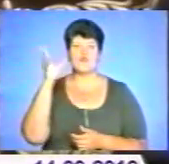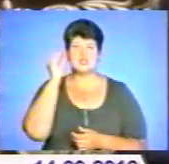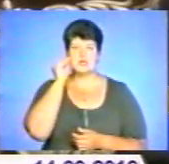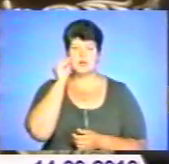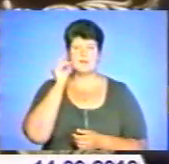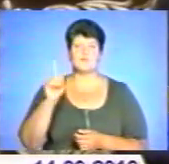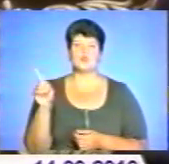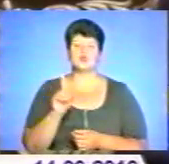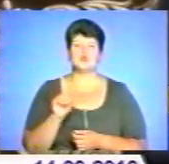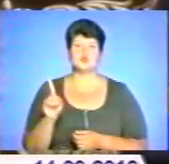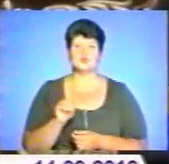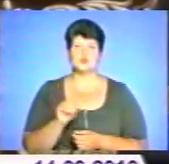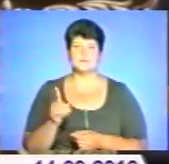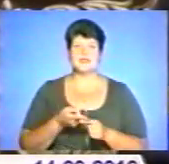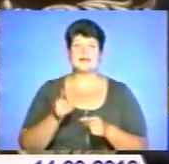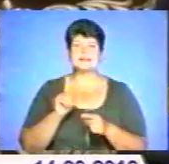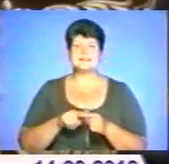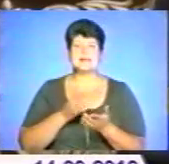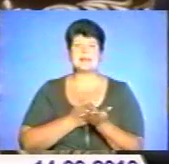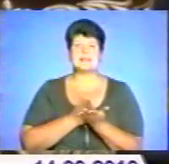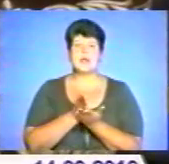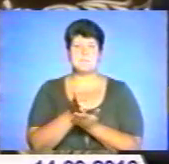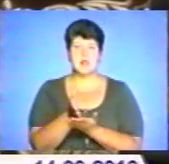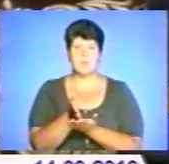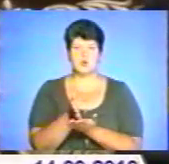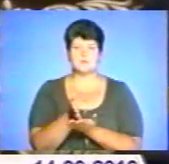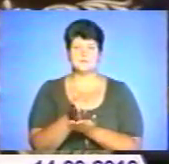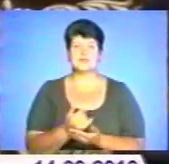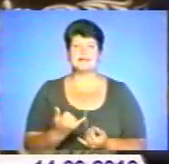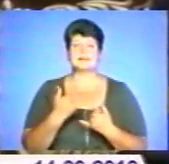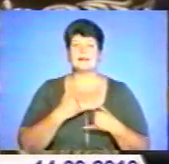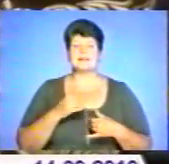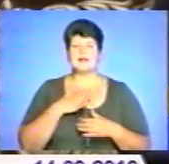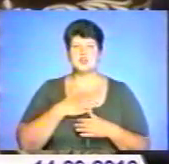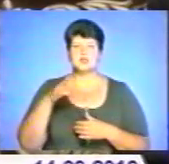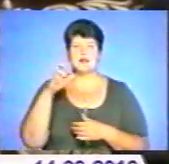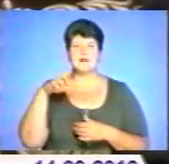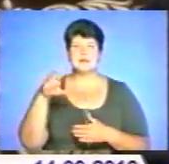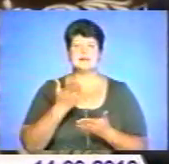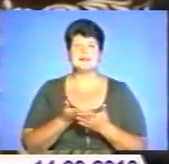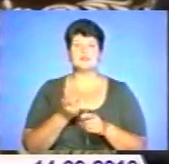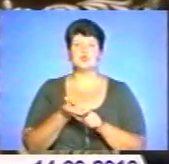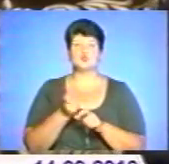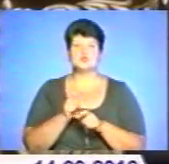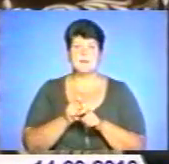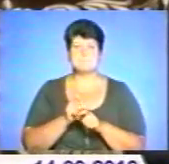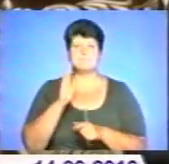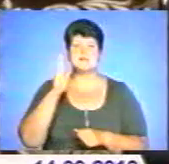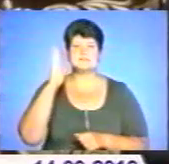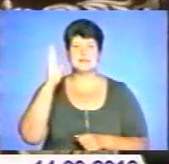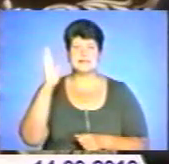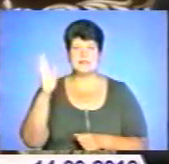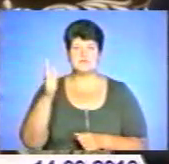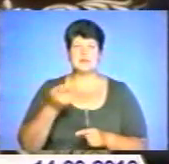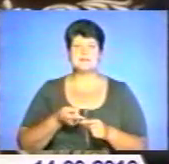цей напрямок для наших країн є дуже перспективний і